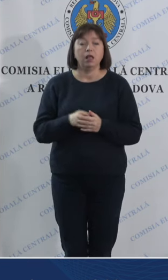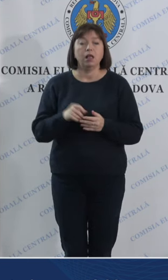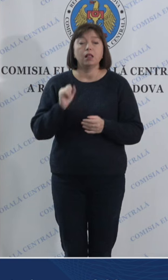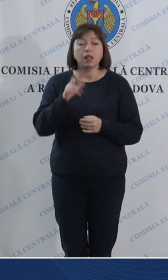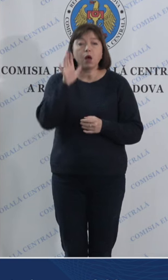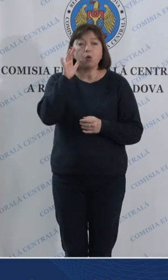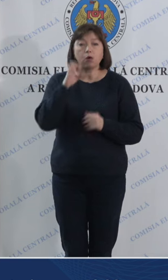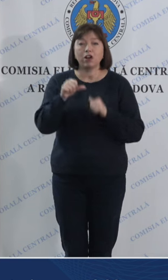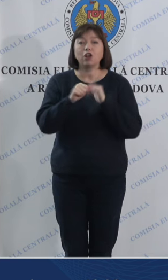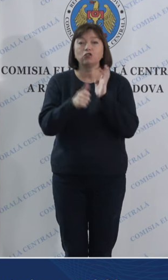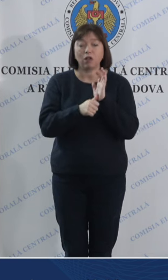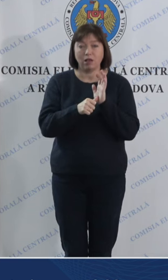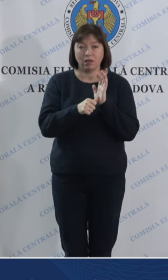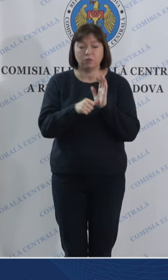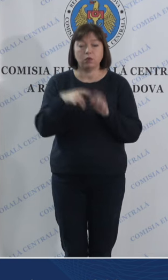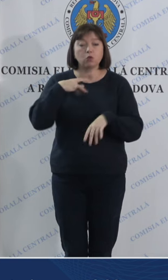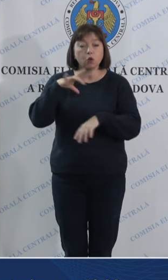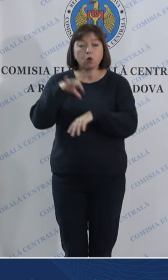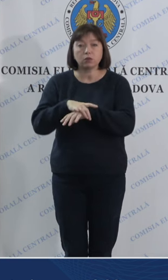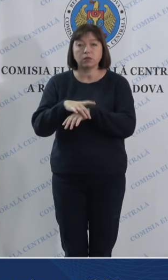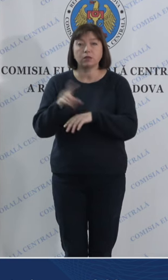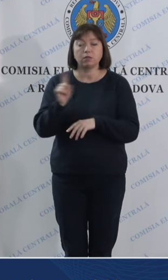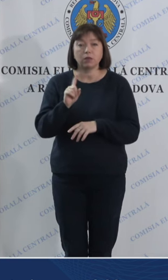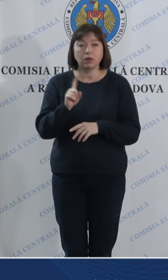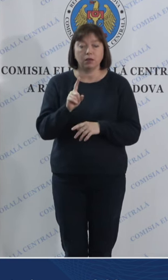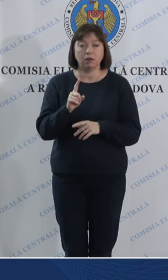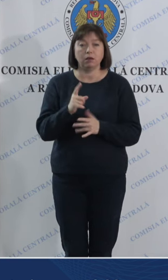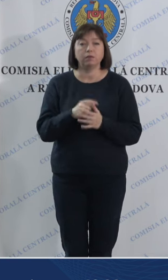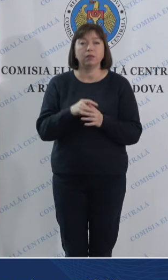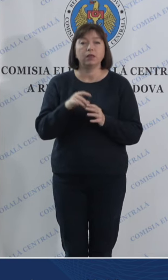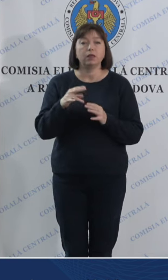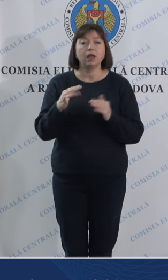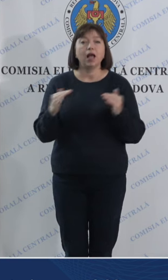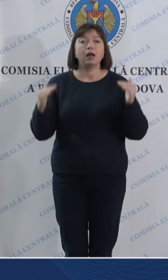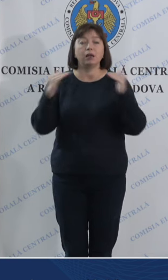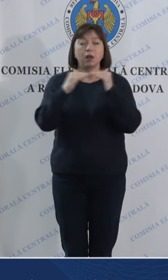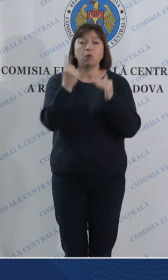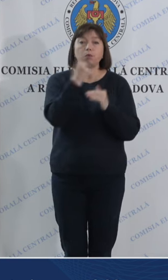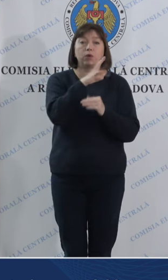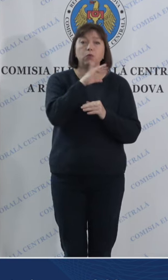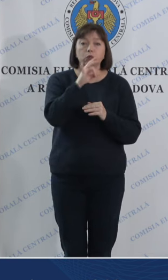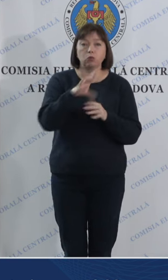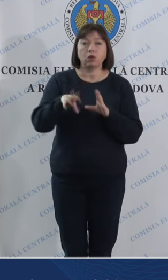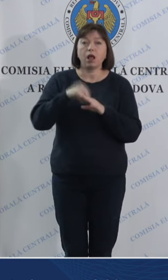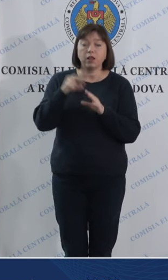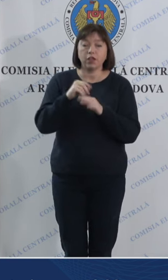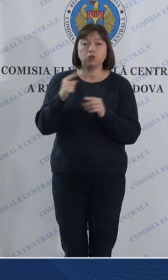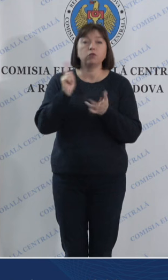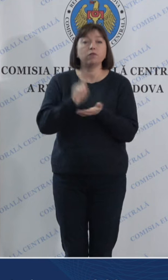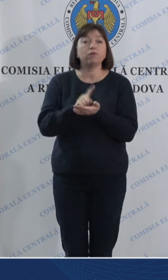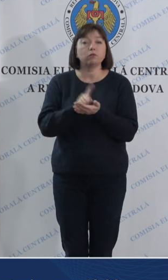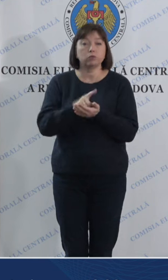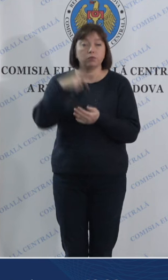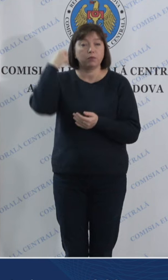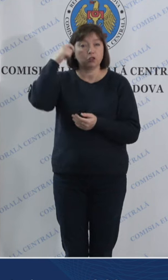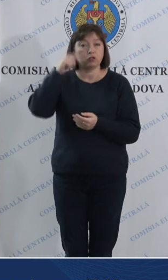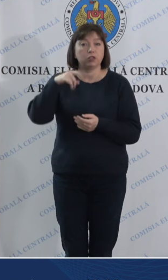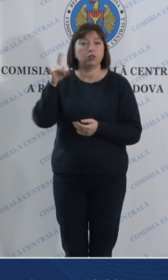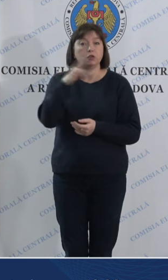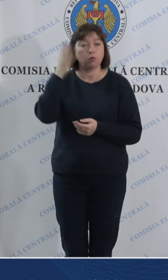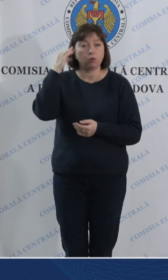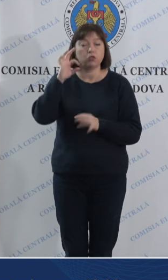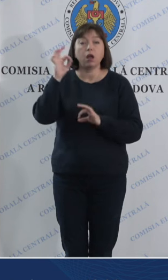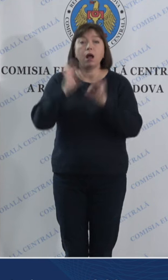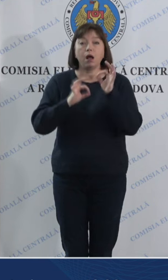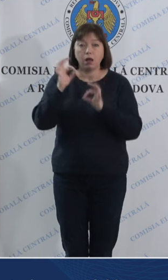de la ora 16 constatăm că în raport cu primul tur a alegerilor pentru funcția de președinte a Republicii Moldova